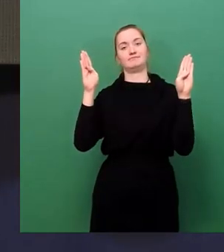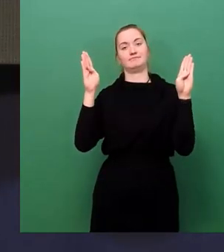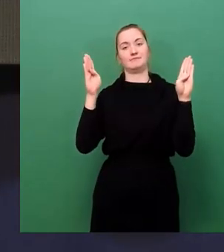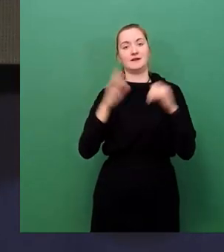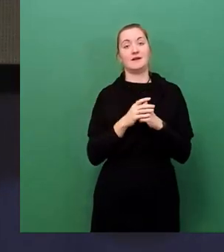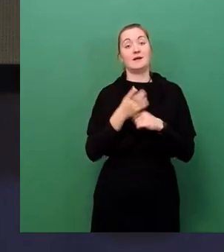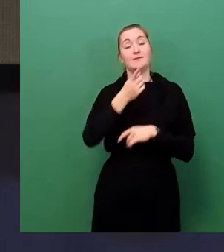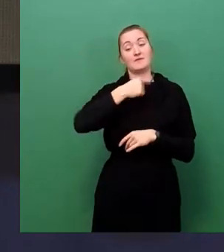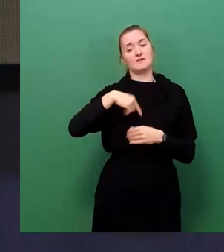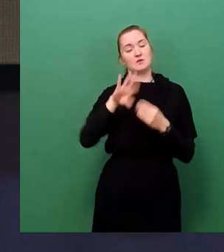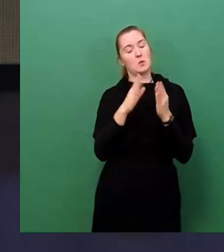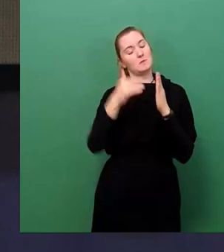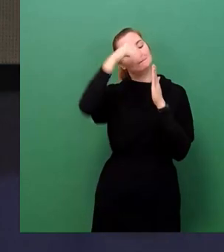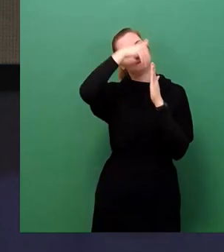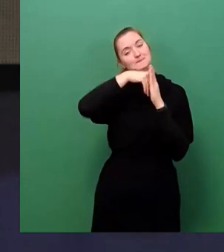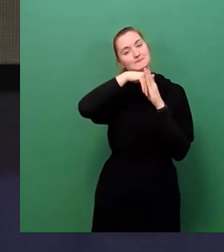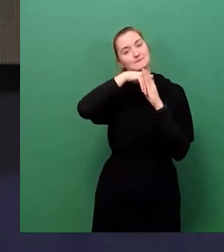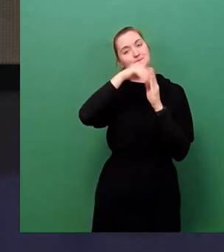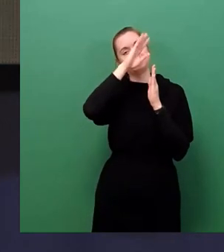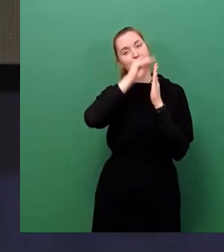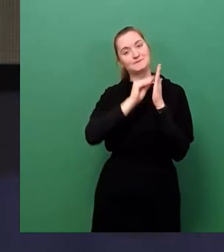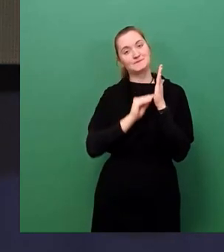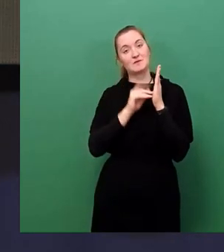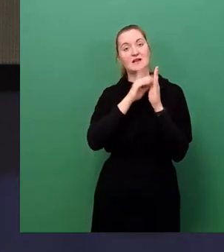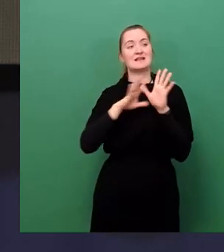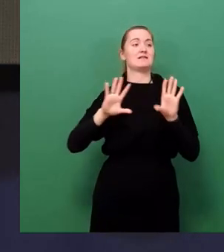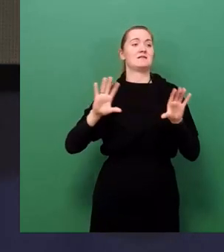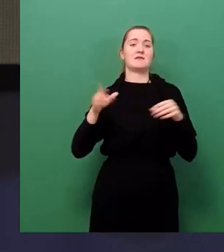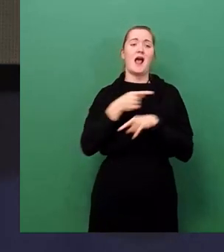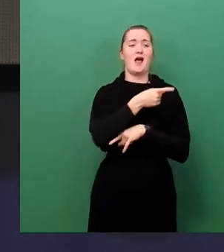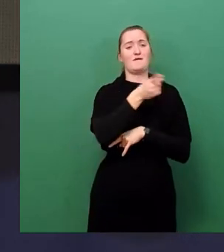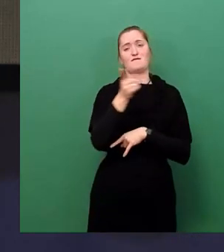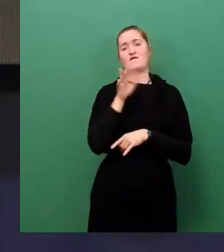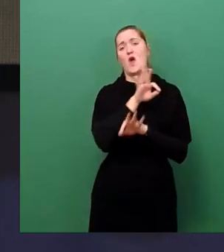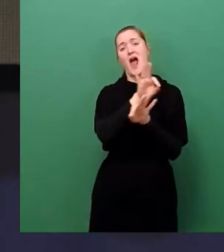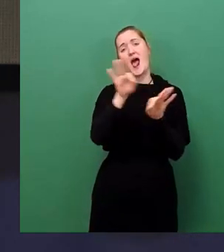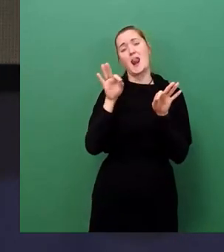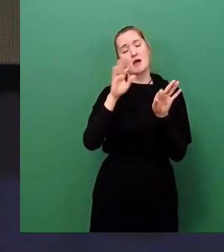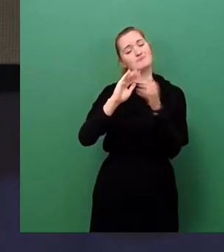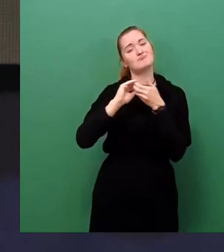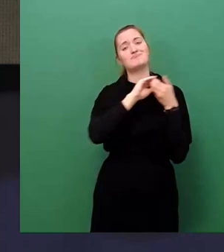Papier weht, ist gemeinwohlorientiert, verbindend, wertschätzend.